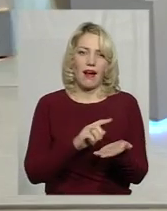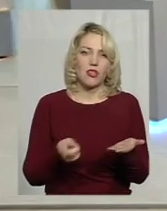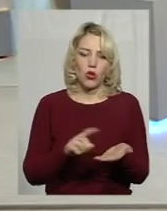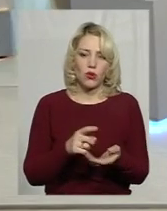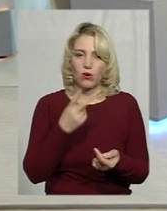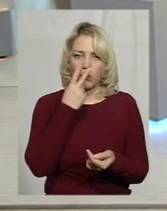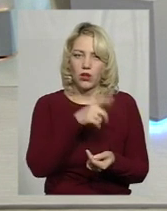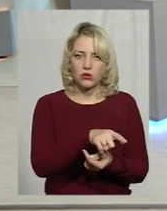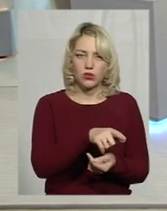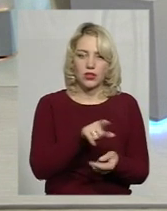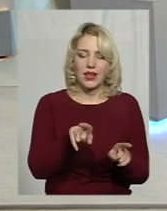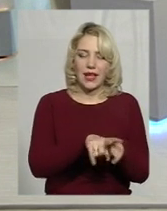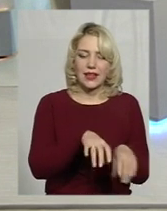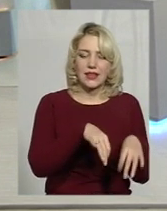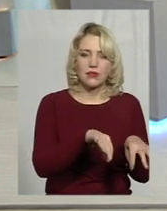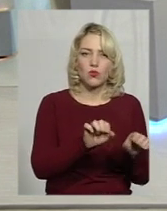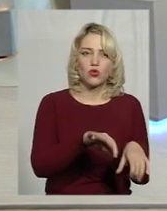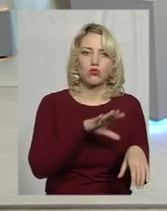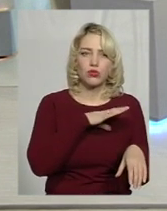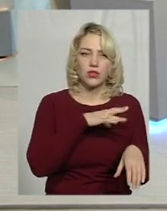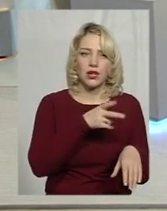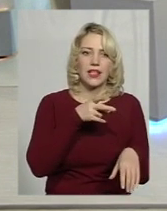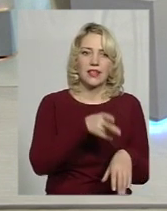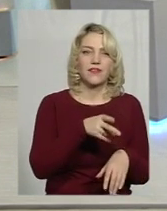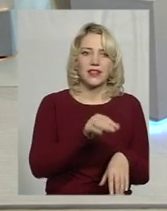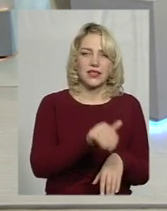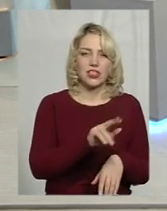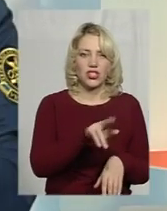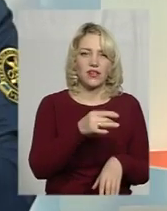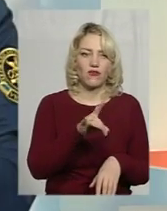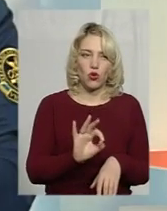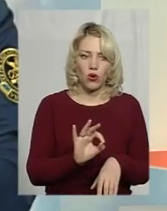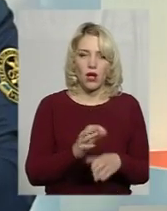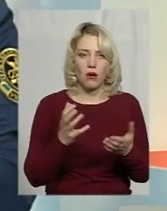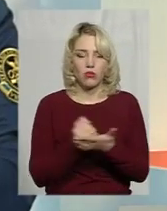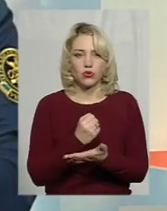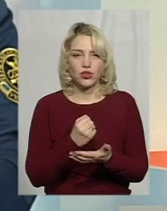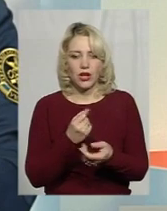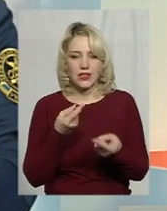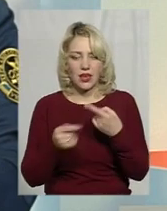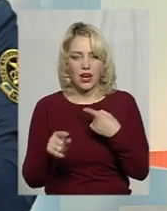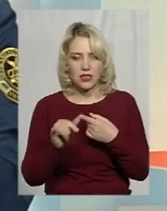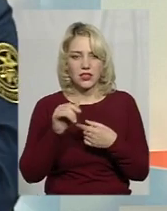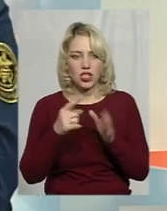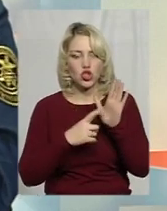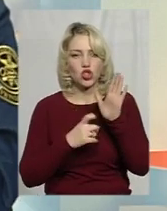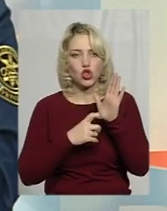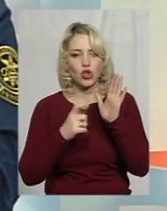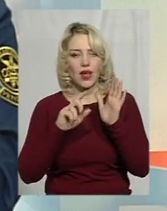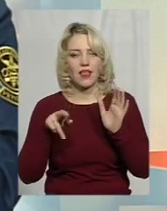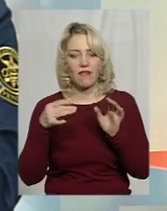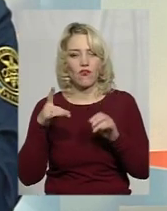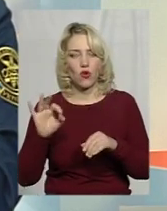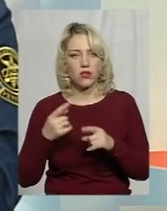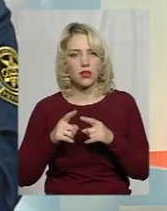транспортний засоб може оцінюватися в 2 тисячі євро. Різниця виходить там в 600 євро. Це фактично ще